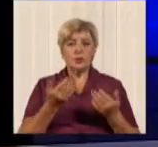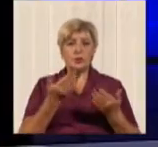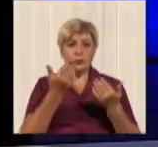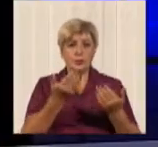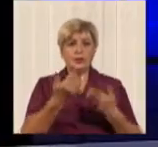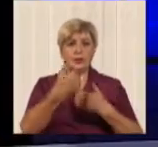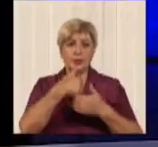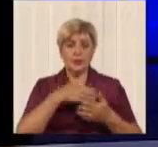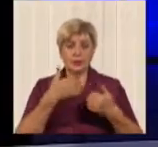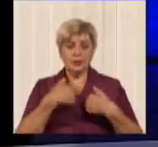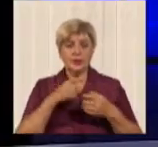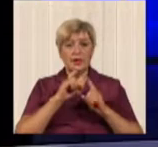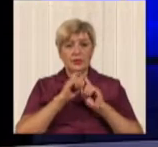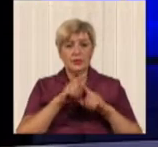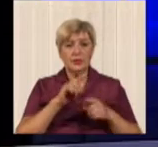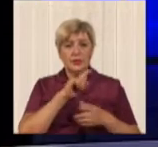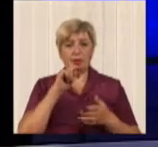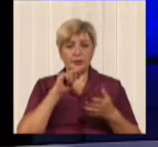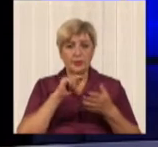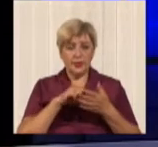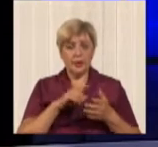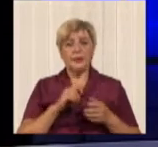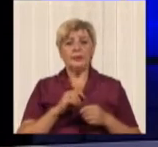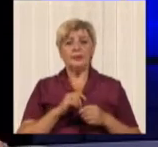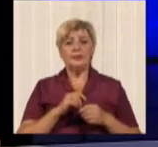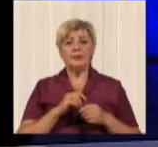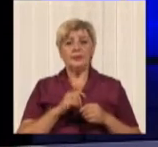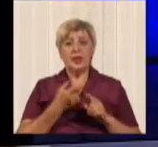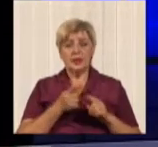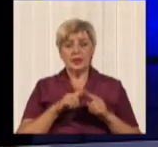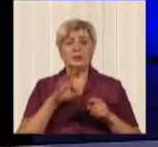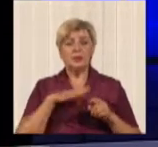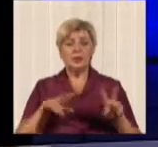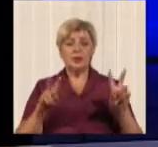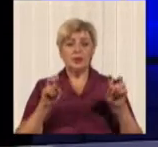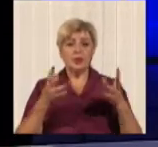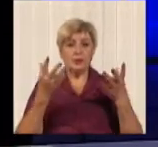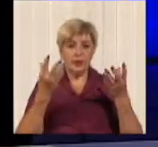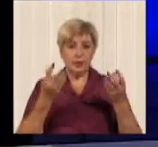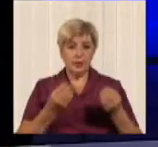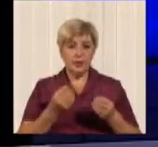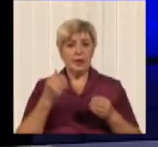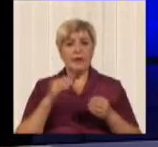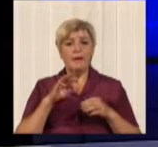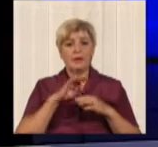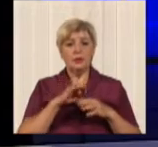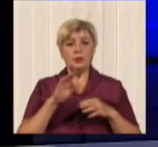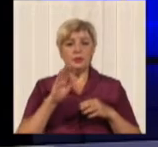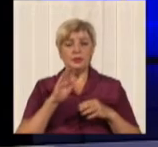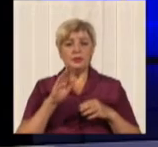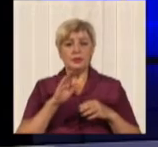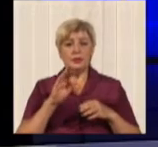питання. Сподіваюся, що вони були вичерпними для наших глядачів. Це була тема дня. Я її ведуча Олександра Тронь. Ми з вами